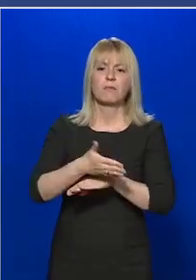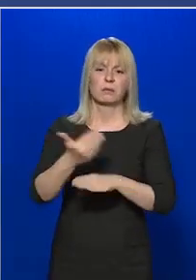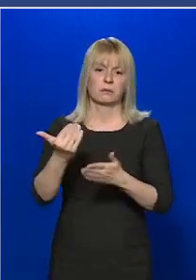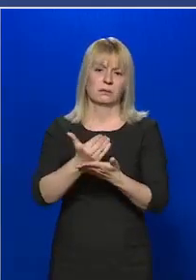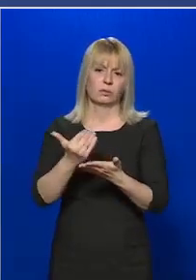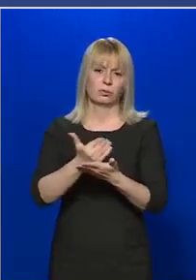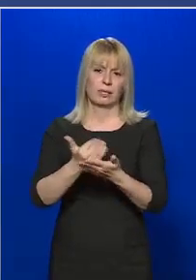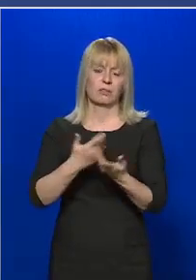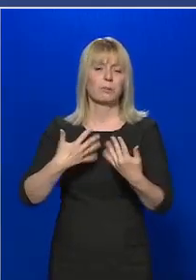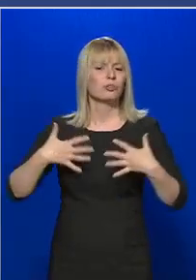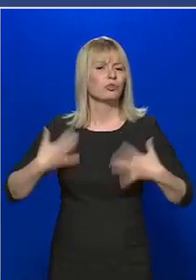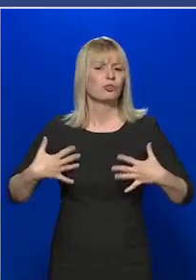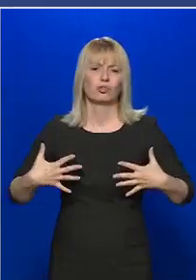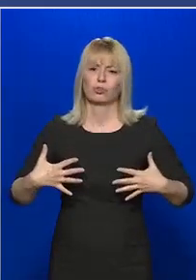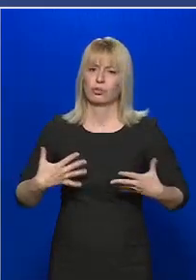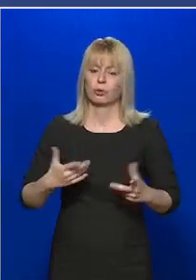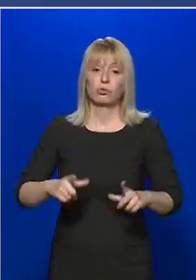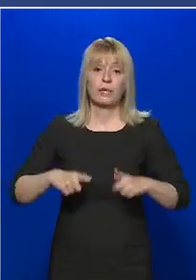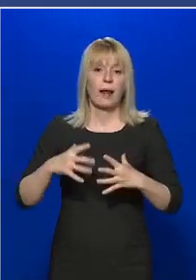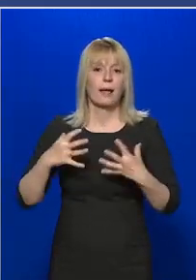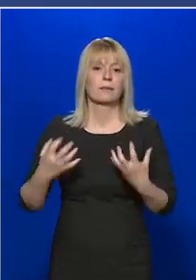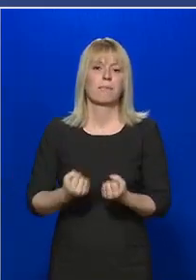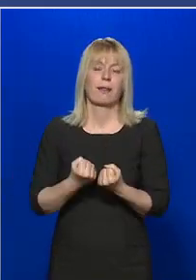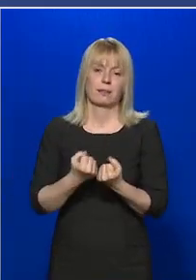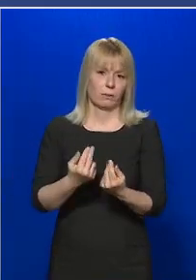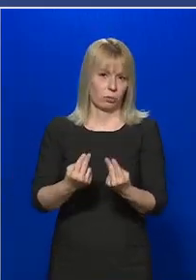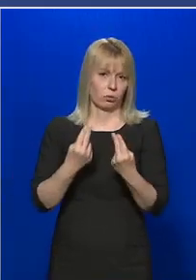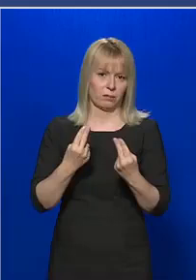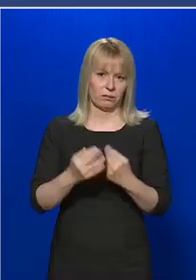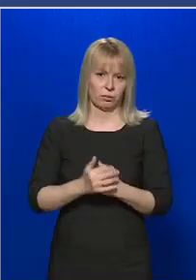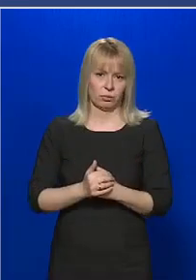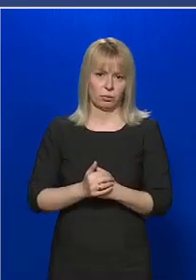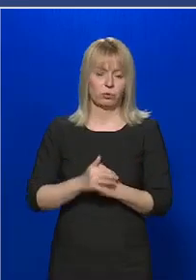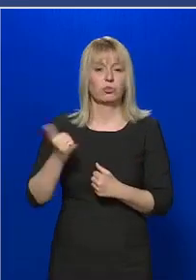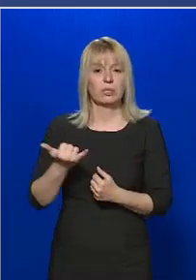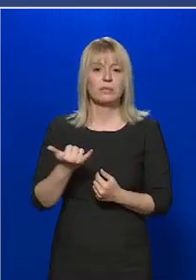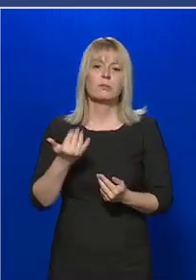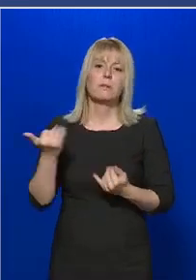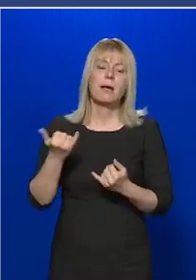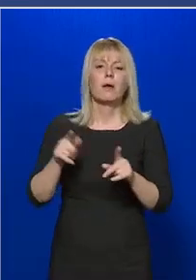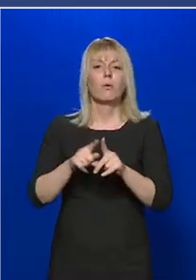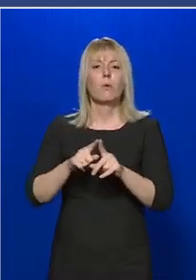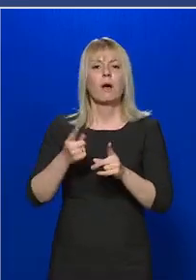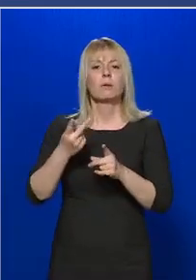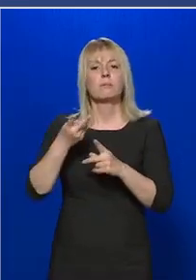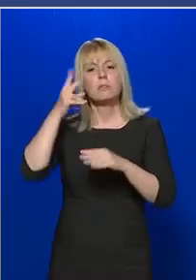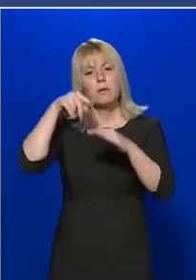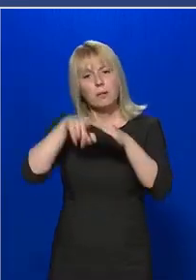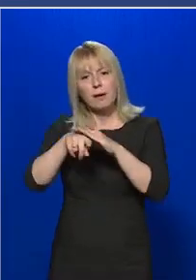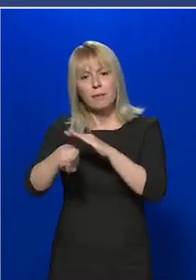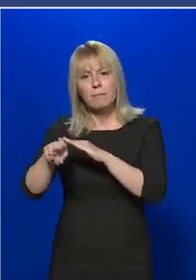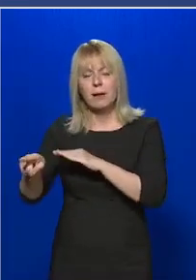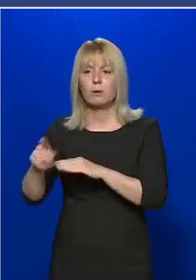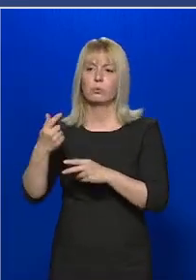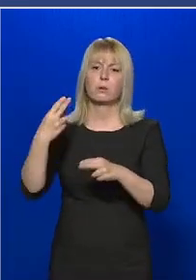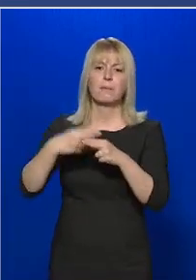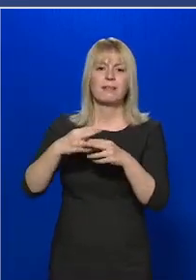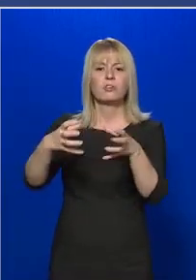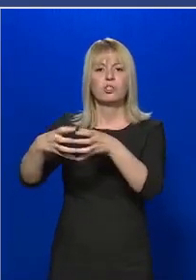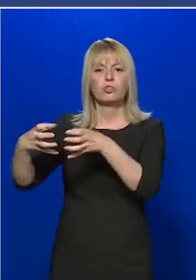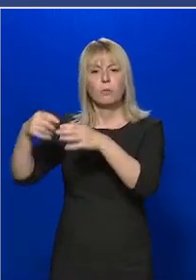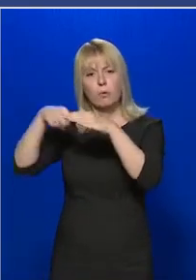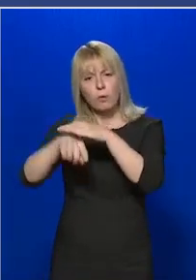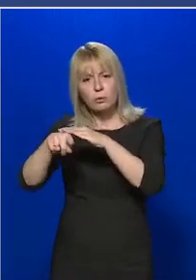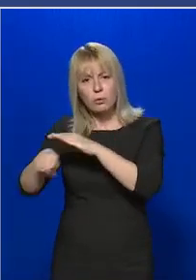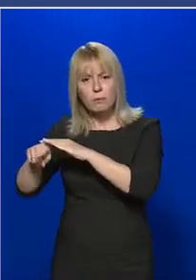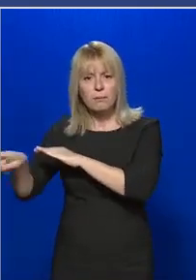amelyek sürgősek, életmentőek, és melyek azok egy-egy szakmán belül, egy-egy betegségcsoporton